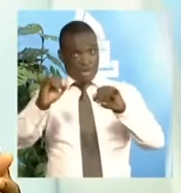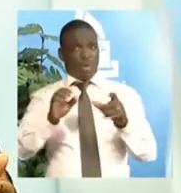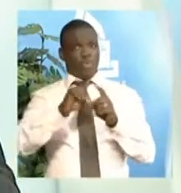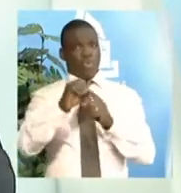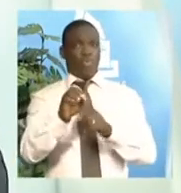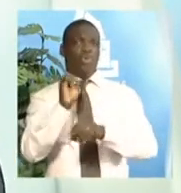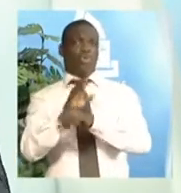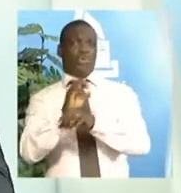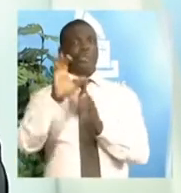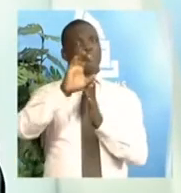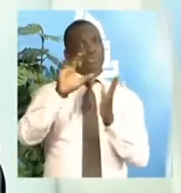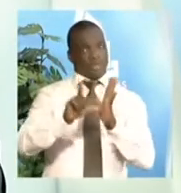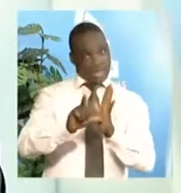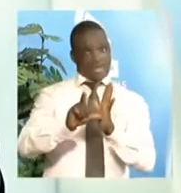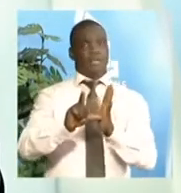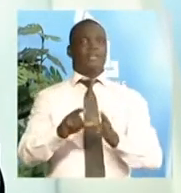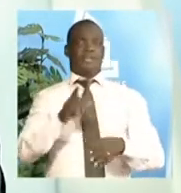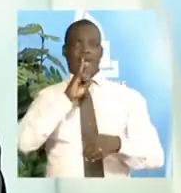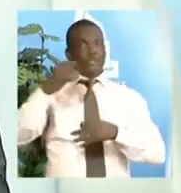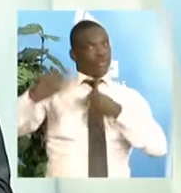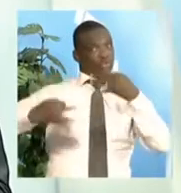constitutionnel qui est le juge de l'élection en cette matière.